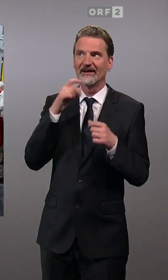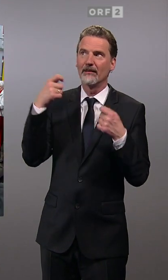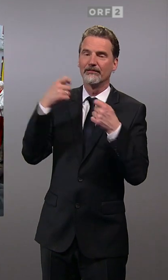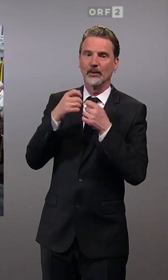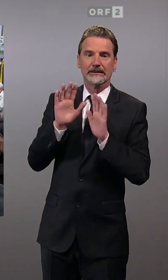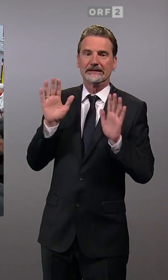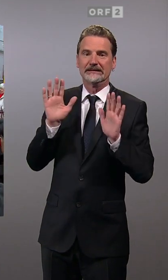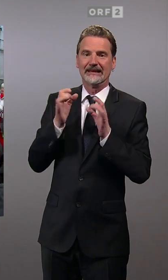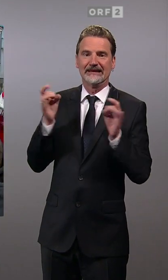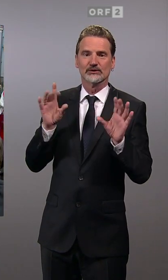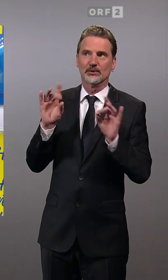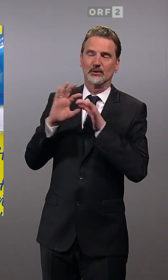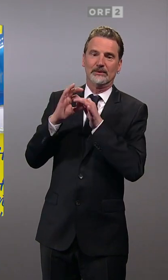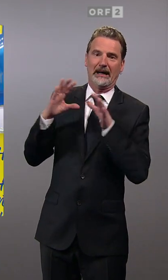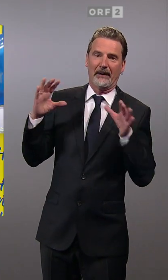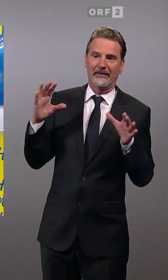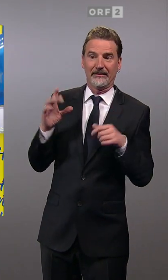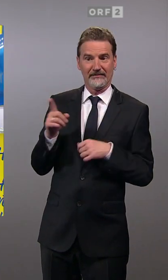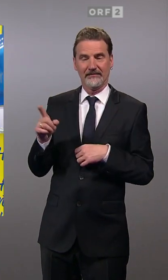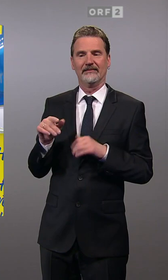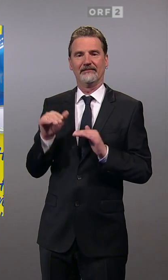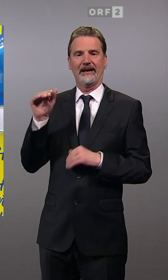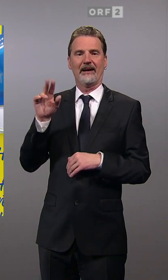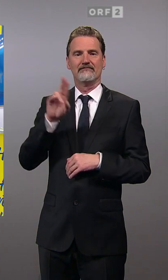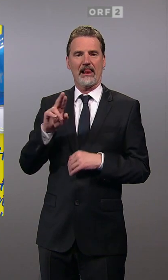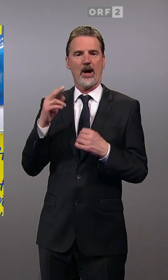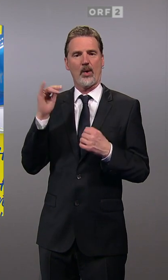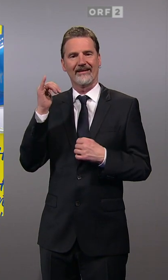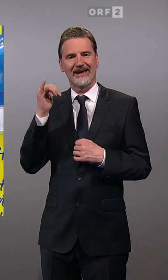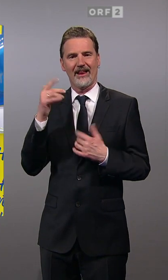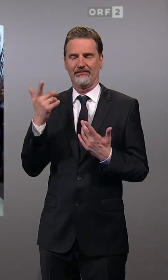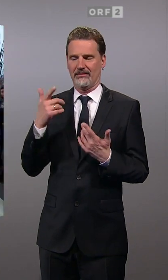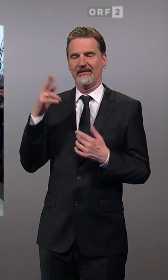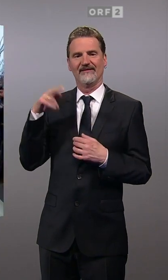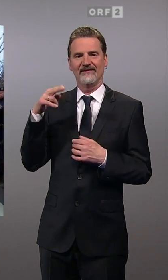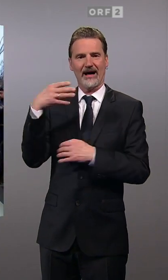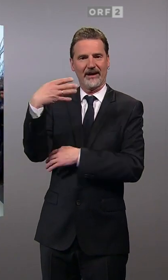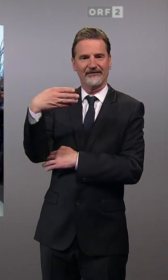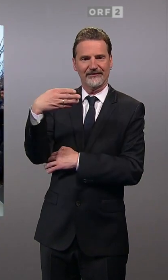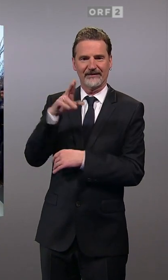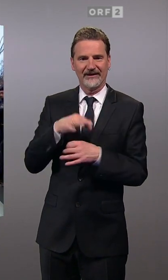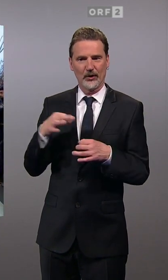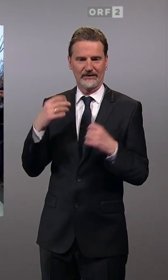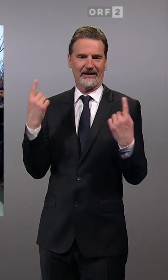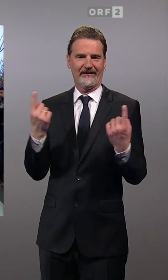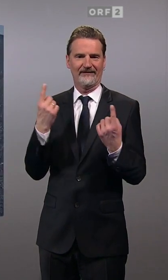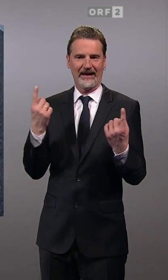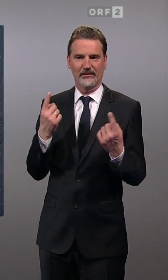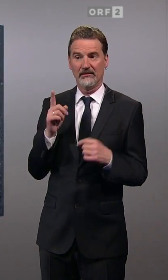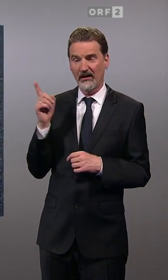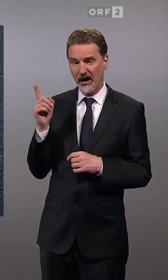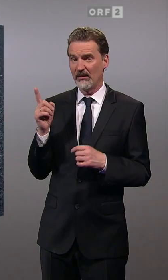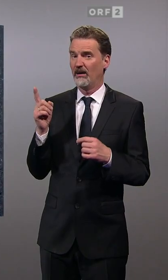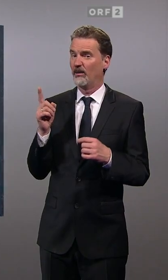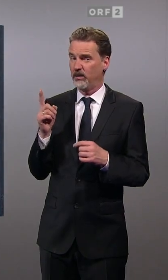Sie wirbt in Blau-Gelb den Farben der Landesflagge. Mikl Leitner zieht dann aber selbst ein Bundesthema in den Wahlkampf. Härtere